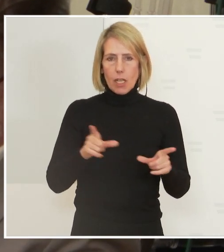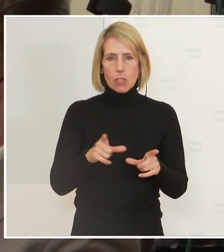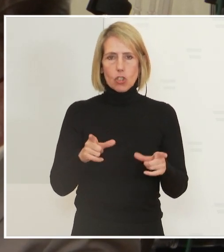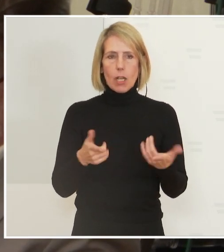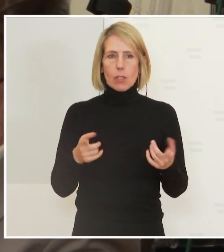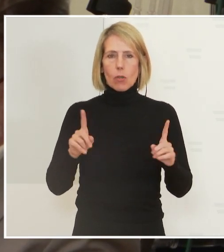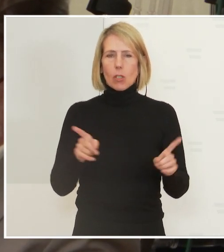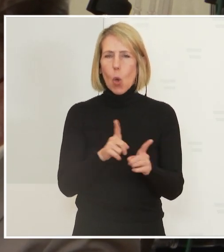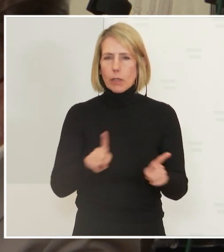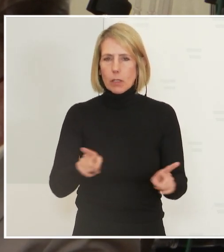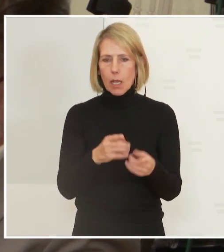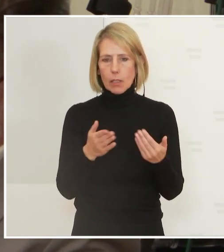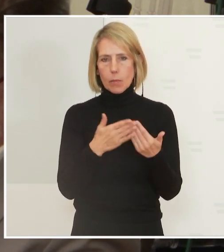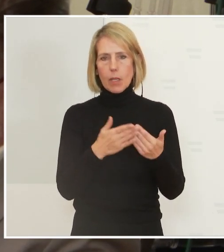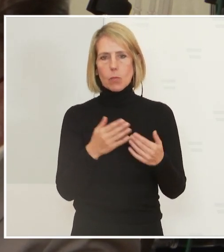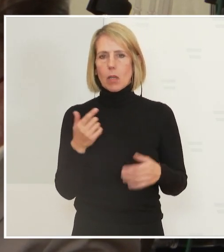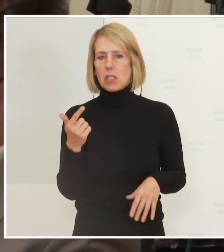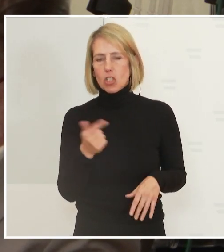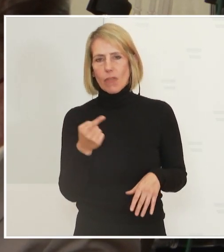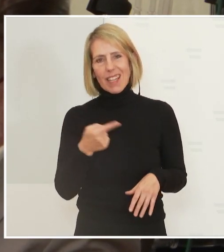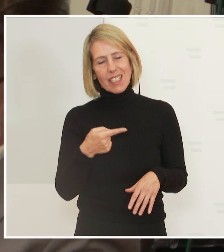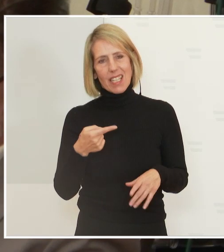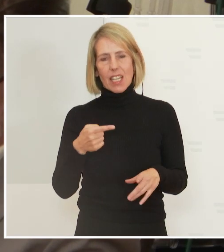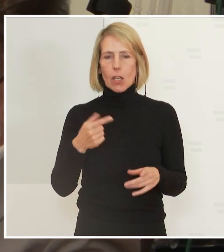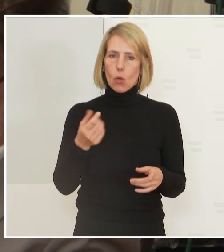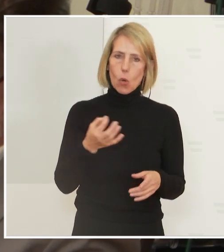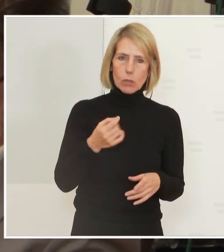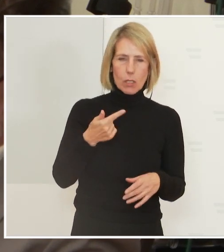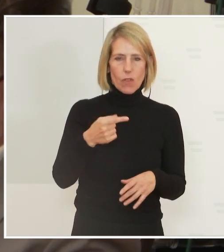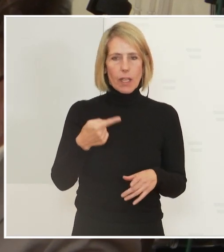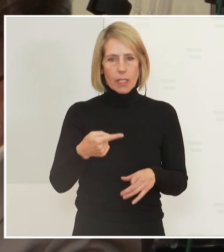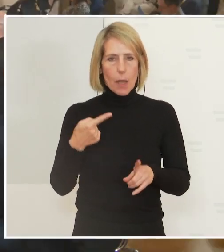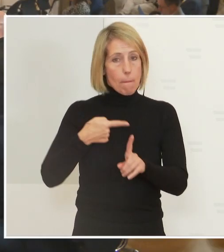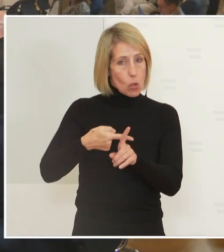beziehungsweise quasi dieses 2 Plus mit 2G plus PCR-Test.